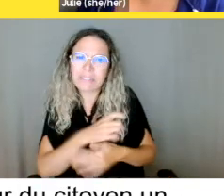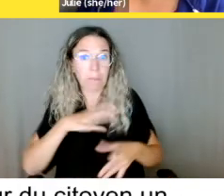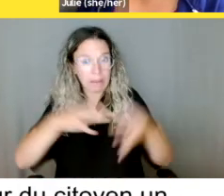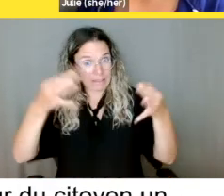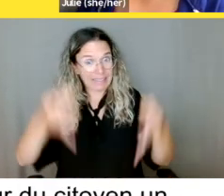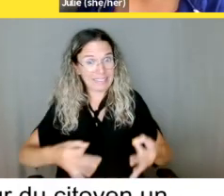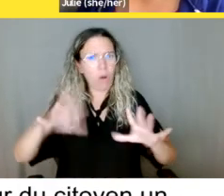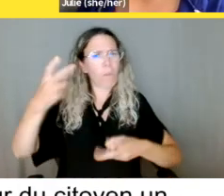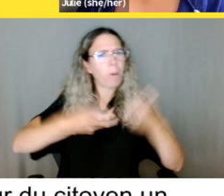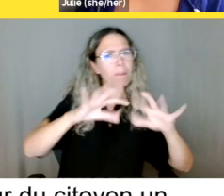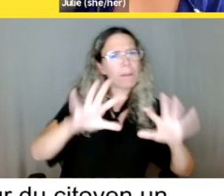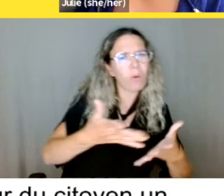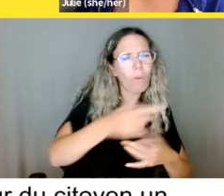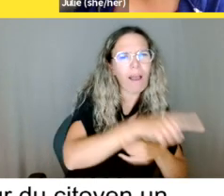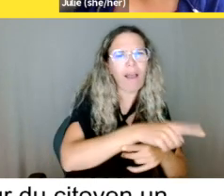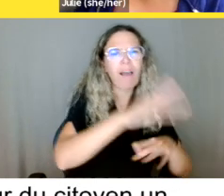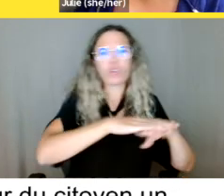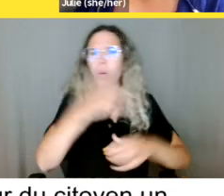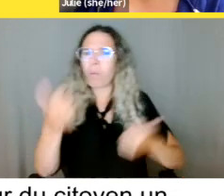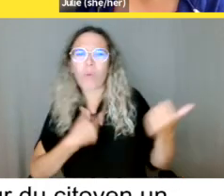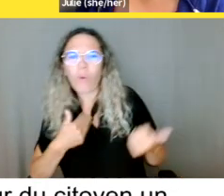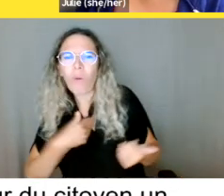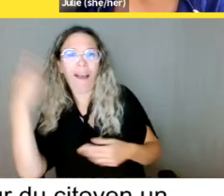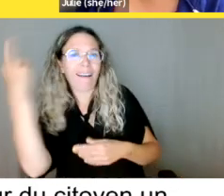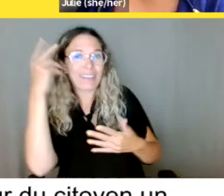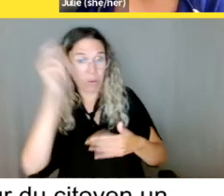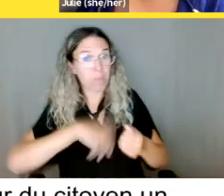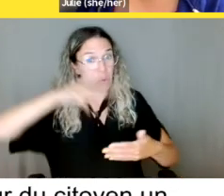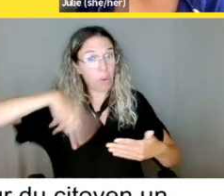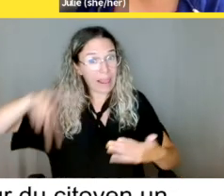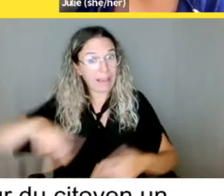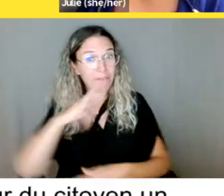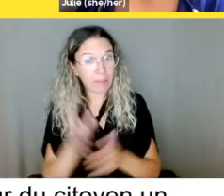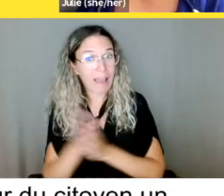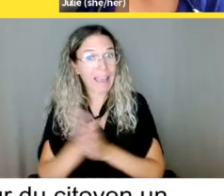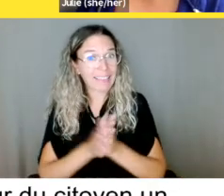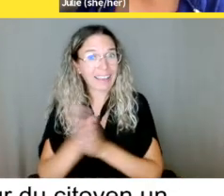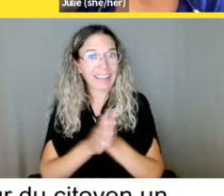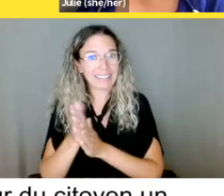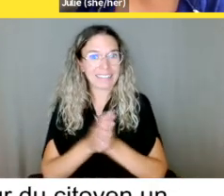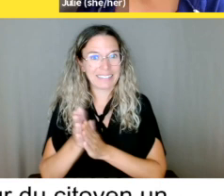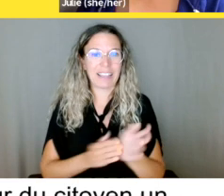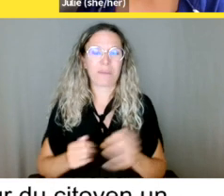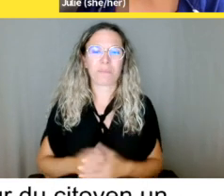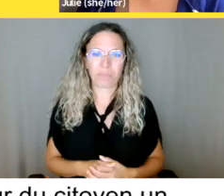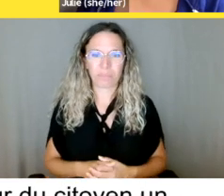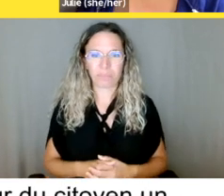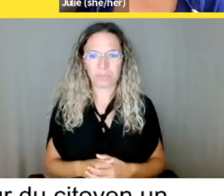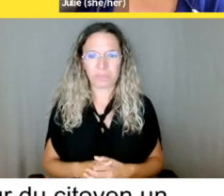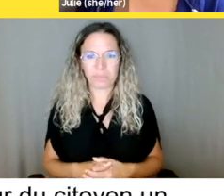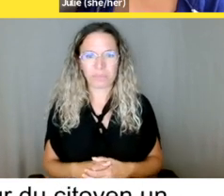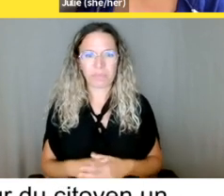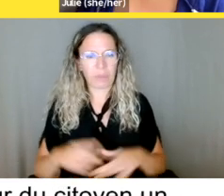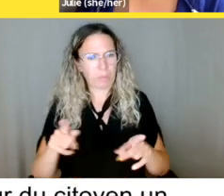déposé sa plainte,'elle a fait sa poursuite et pourquoi elle a gagné avec l'analyse et vraiment le raisonnement des juges.